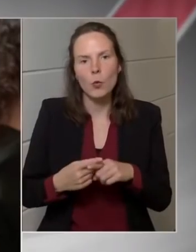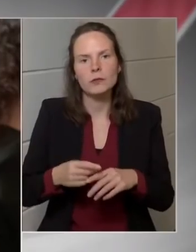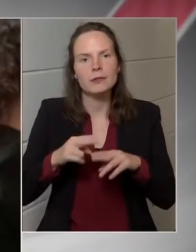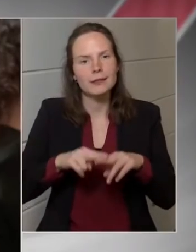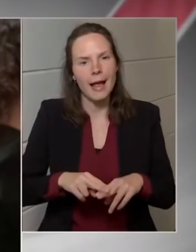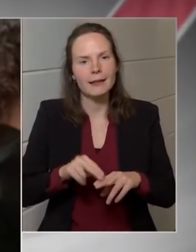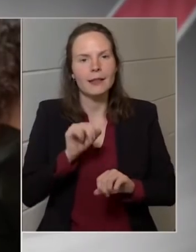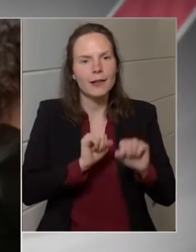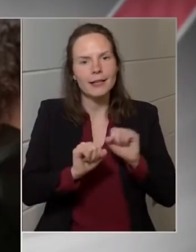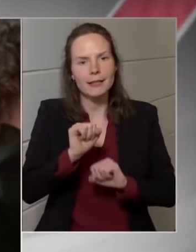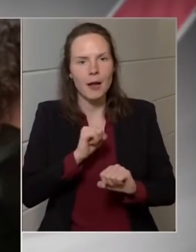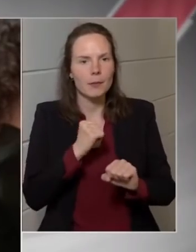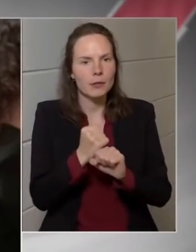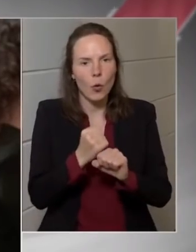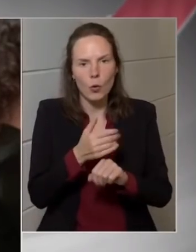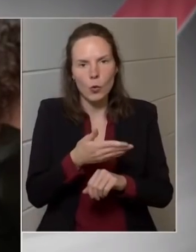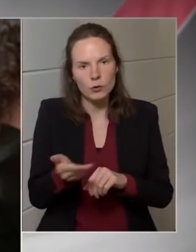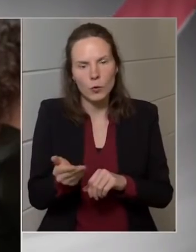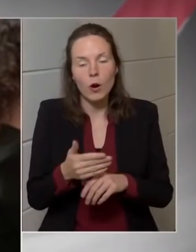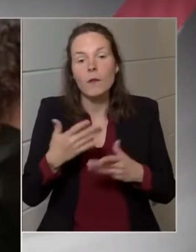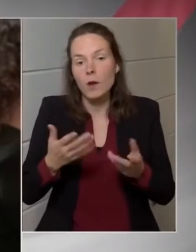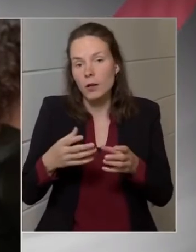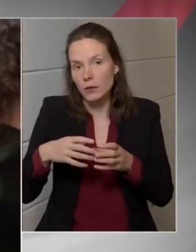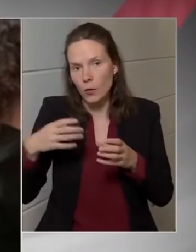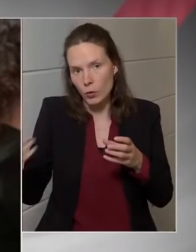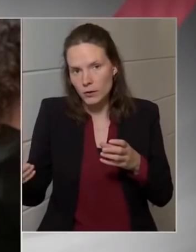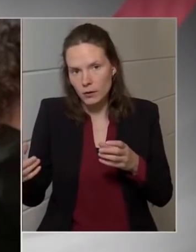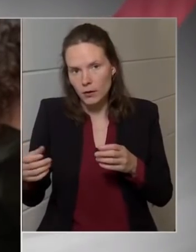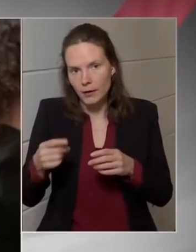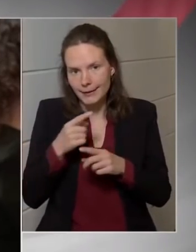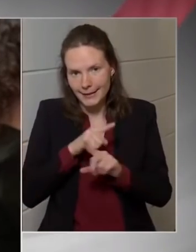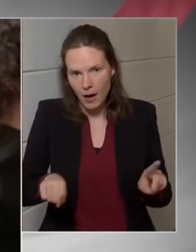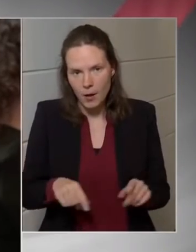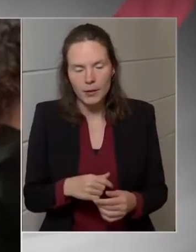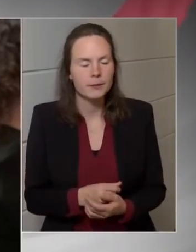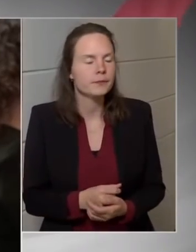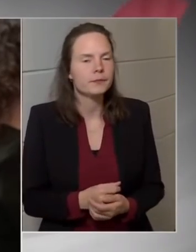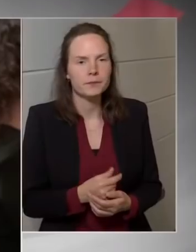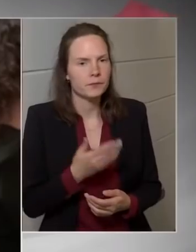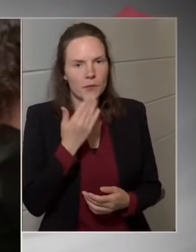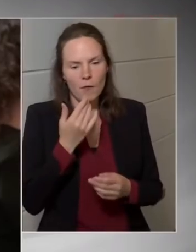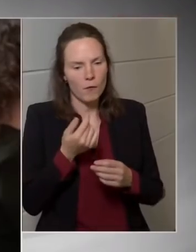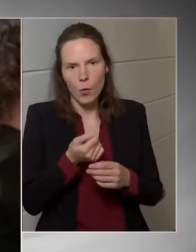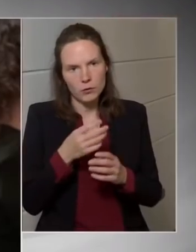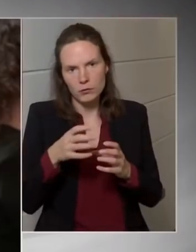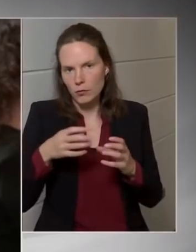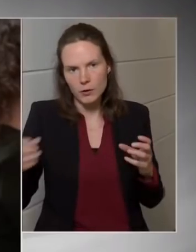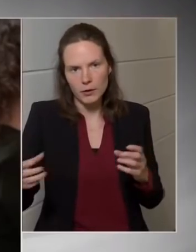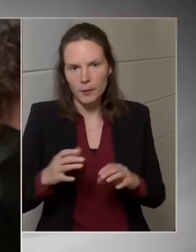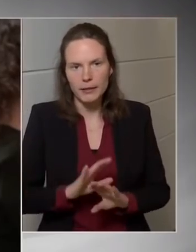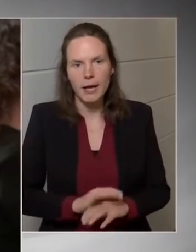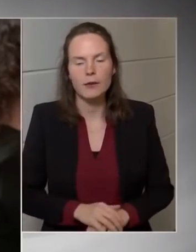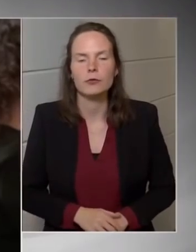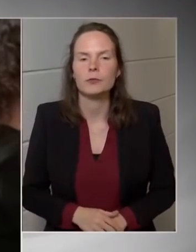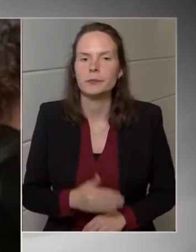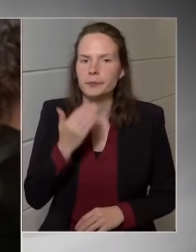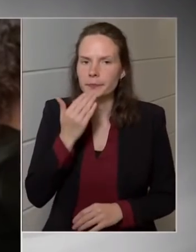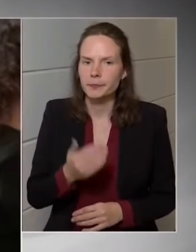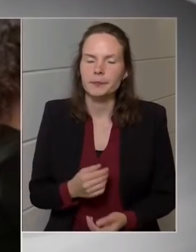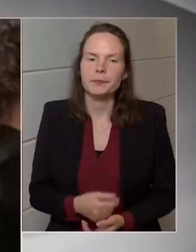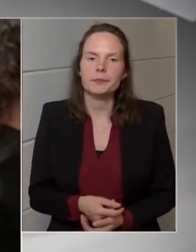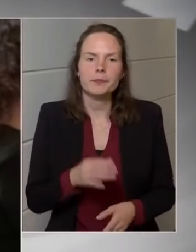érvényese még az, hogy az egészségügyi dolgozók június 1-től már fölmondhatnak, illetve a rendvédelmi